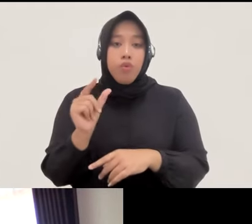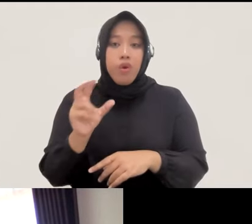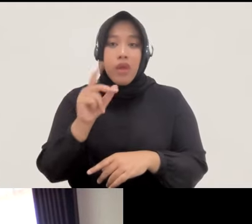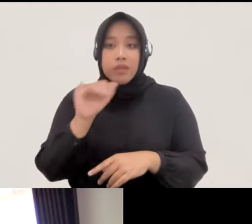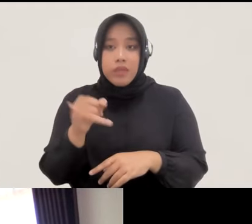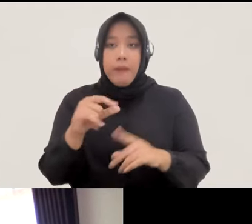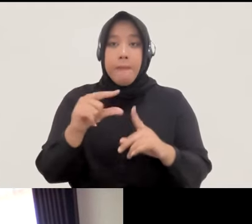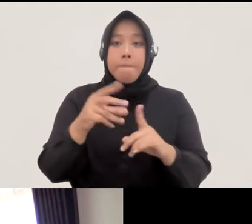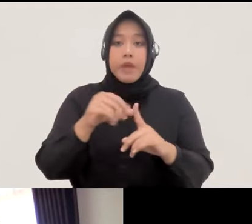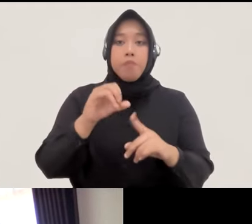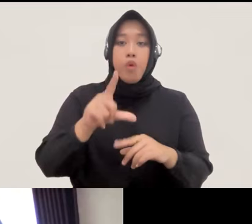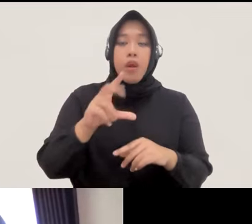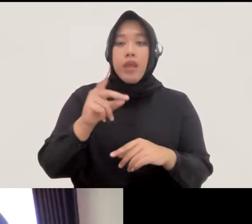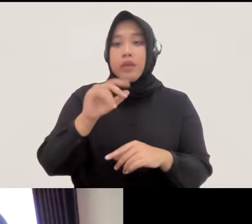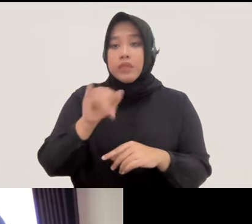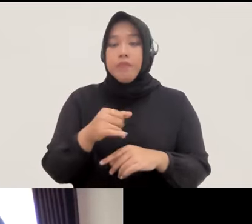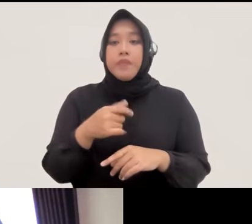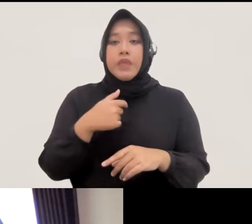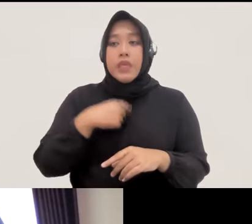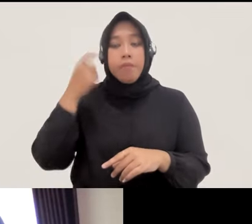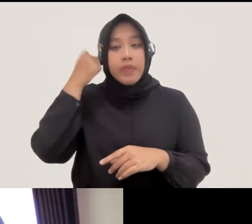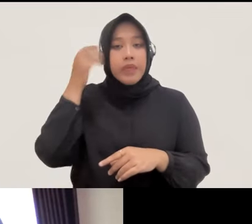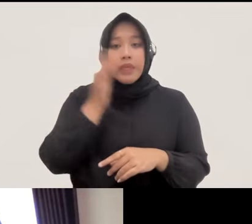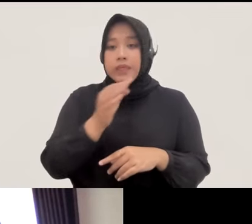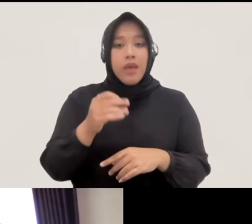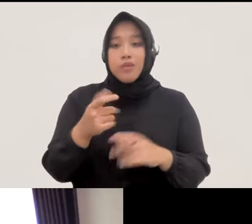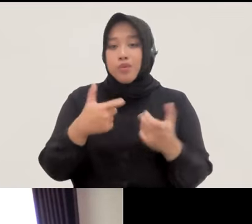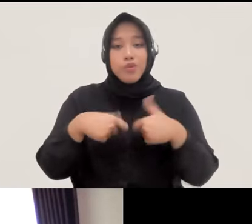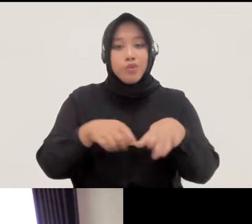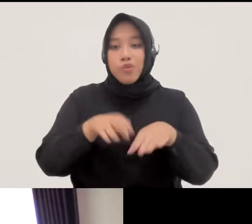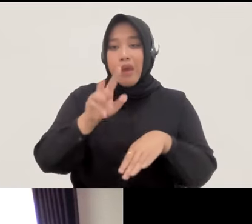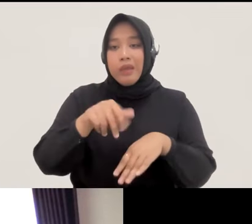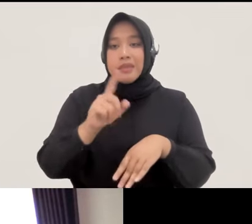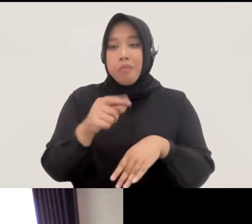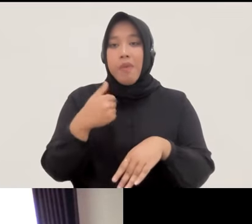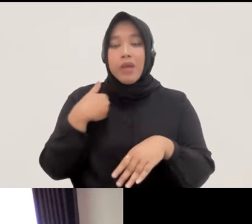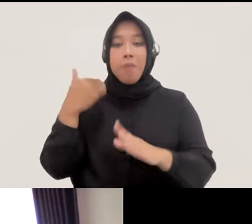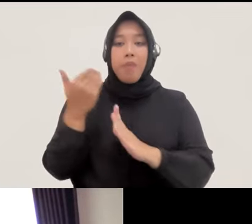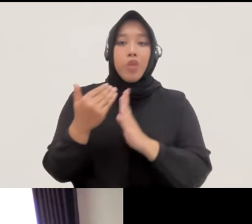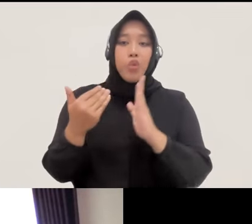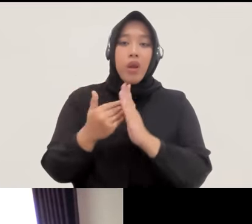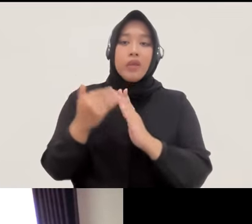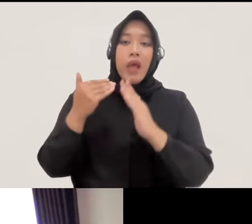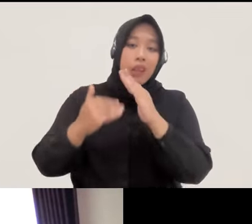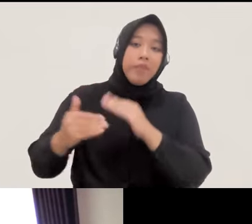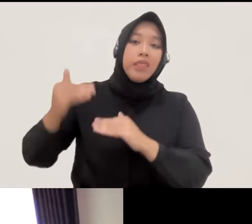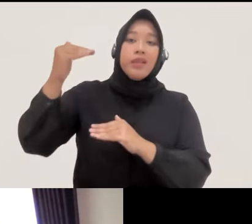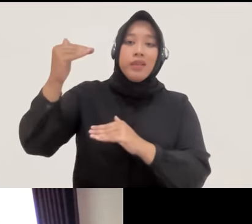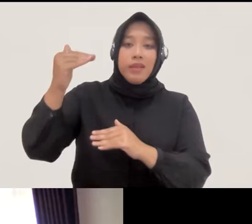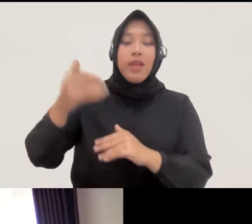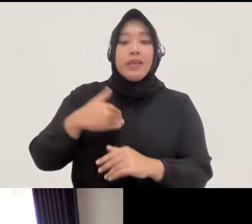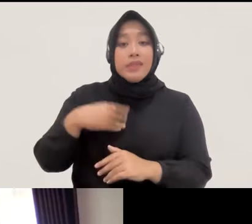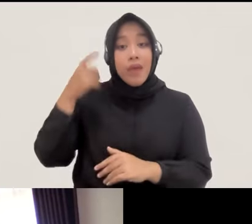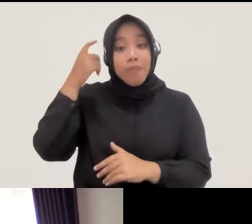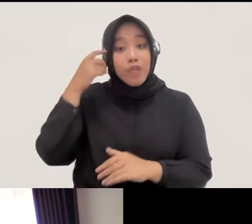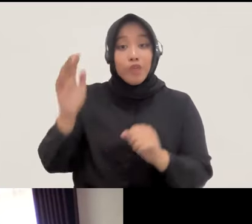Perja dan juga PERMA yang menurut saya juga tidak berlaku lagi gitu karena ada aturan-aturan yang lebih tinggi yang diatasnya saya pikir itu dari saya